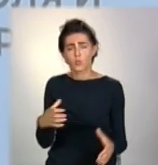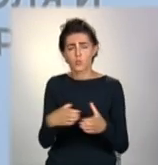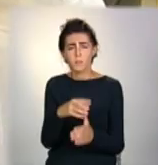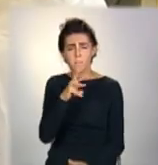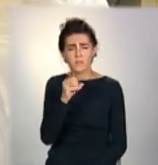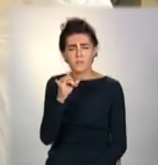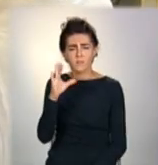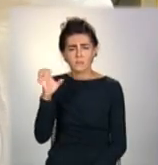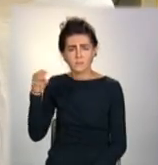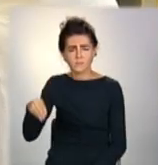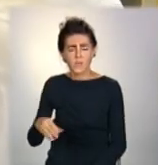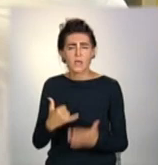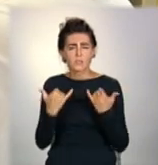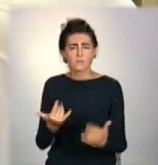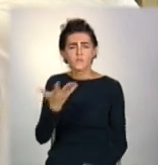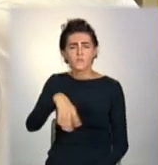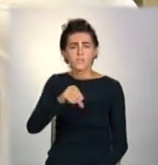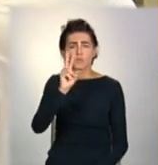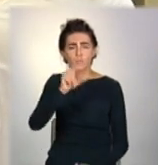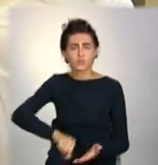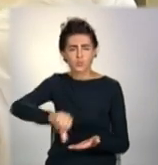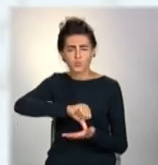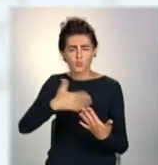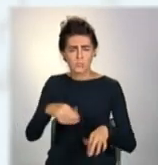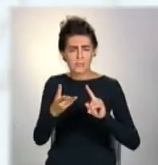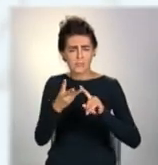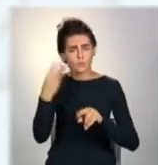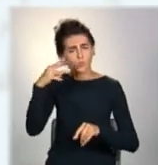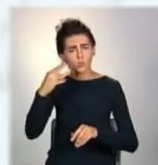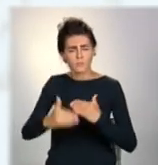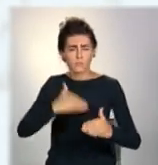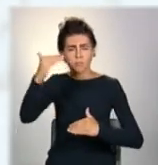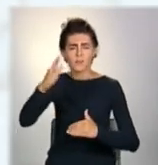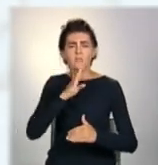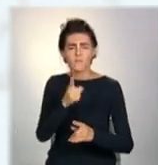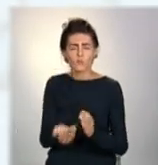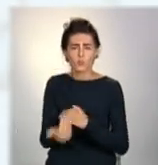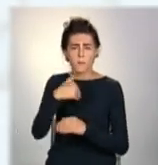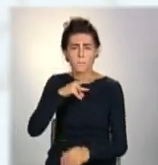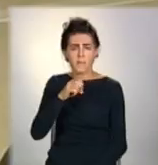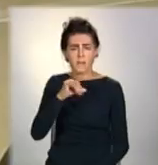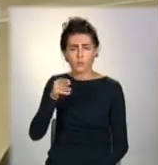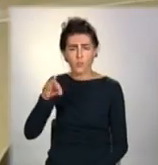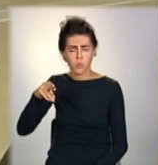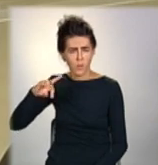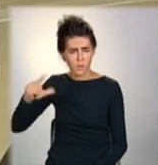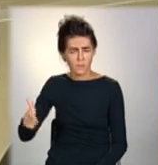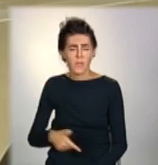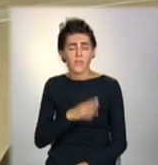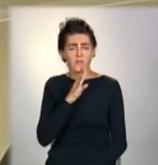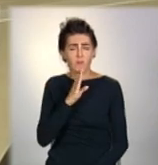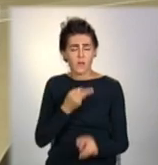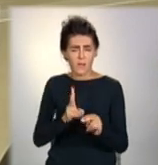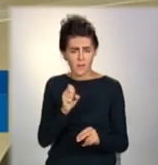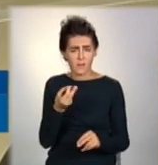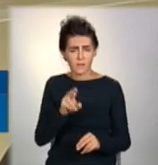«Метінвест». Сьогодні учасники проходять третій модуль, каже гостя з Мелітополя Катерина Учина. Кожний модуль має свою